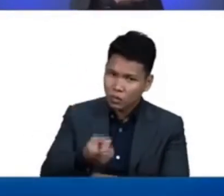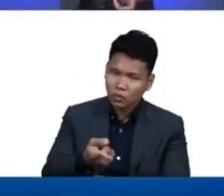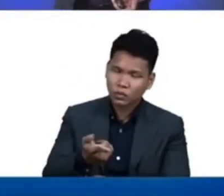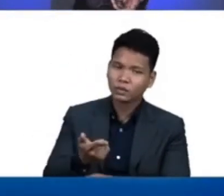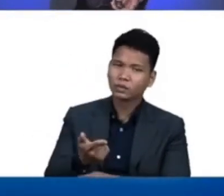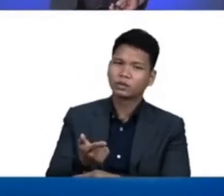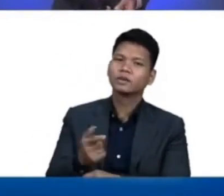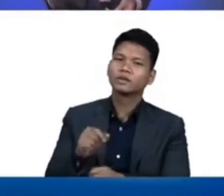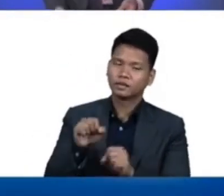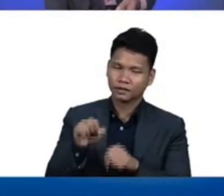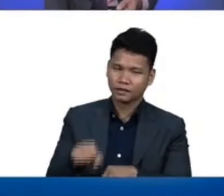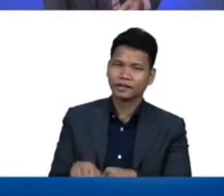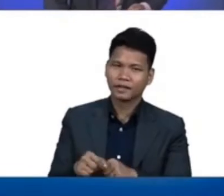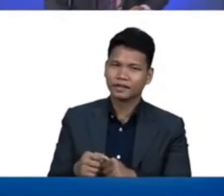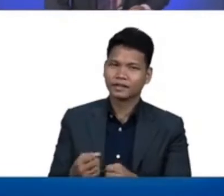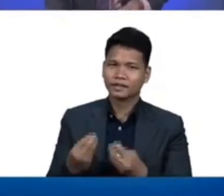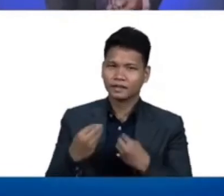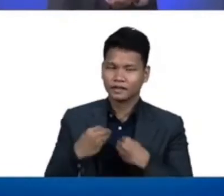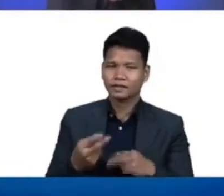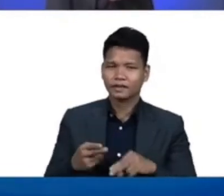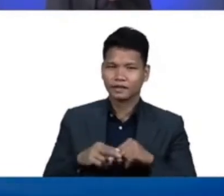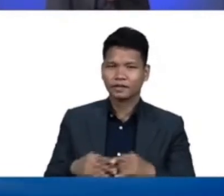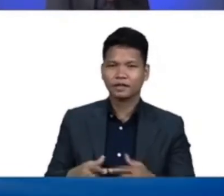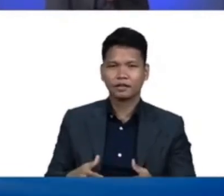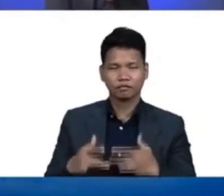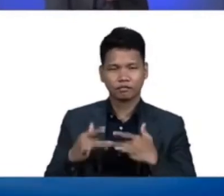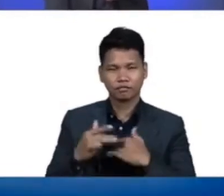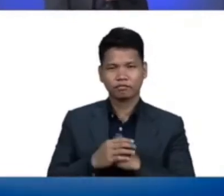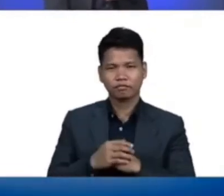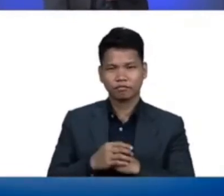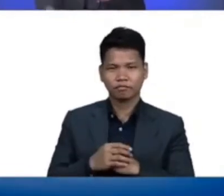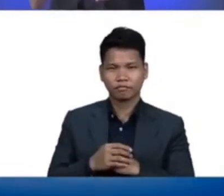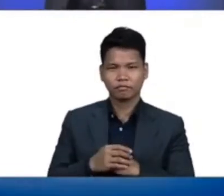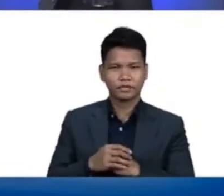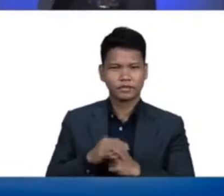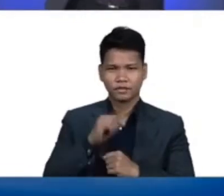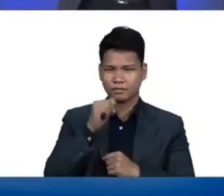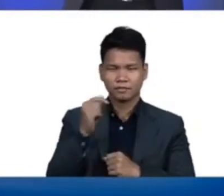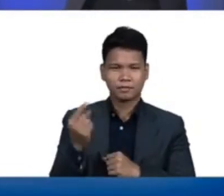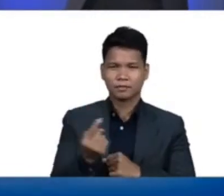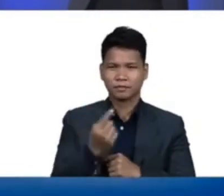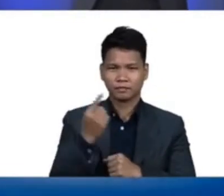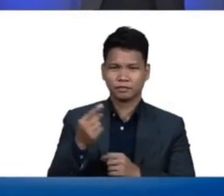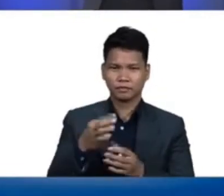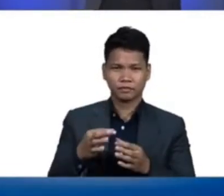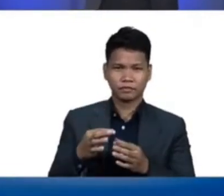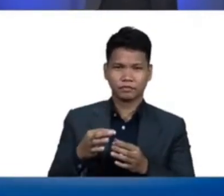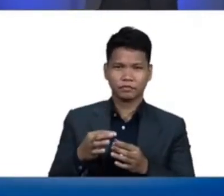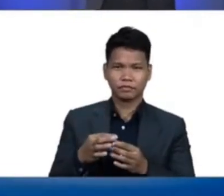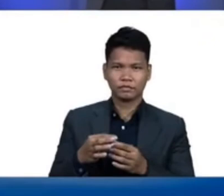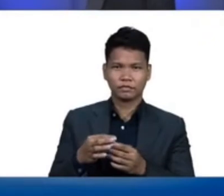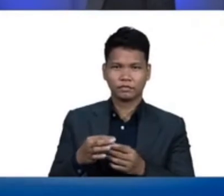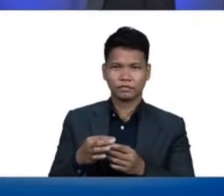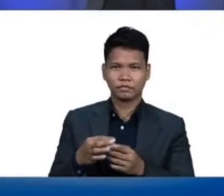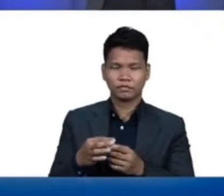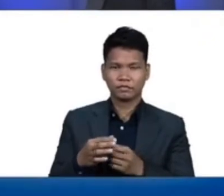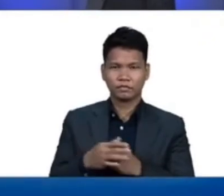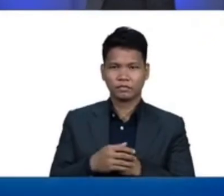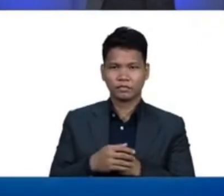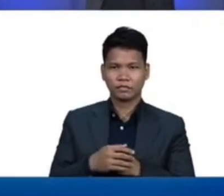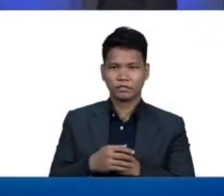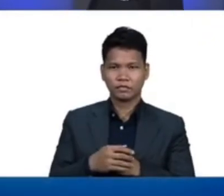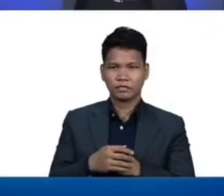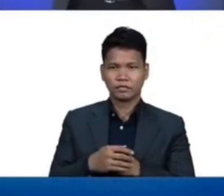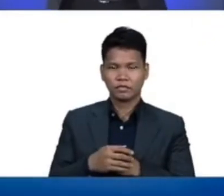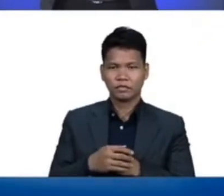ang salita po ng ating Panginoon. Hindi lamang po spiritual ang kinakailangan nating buhay.